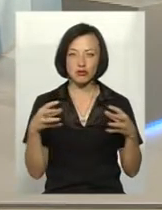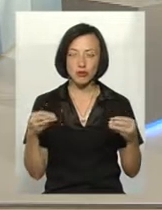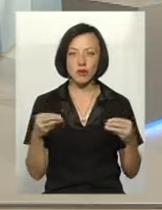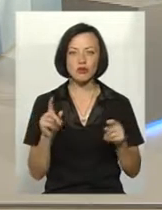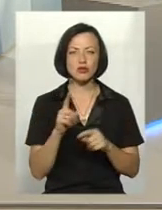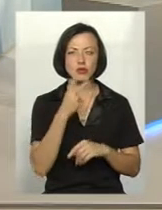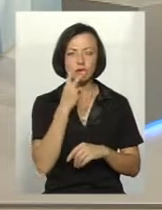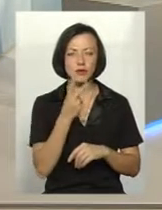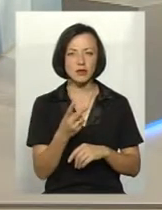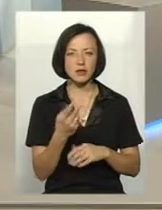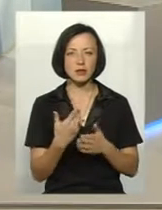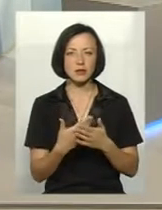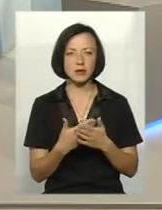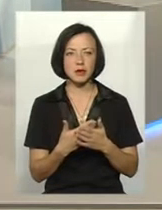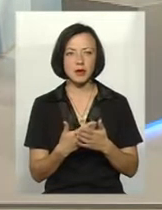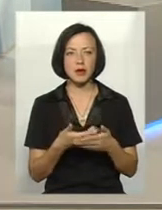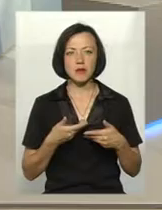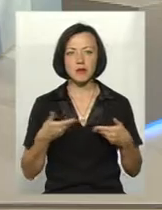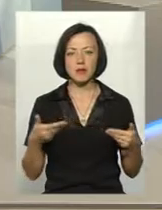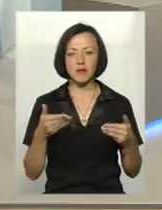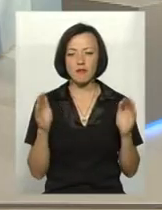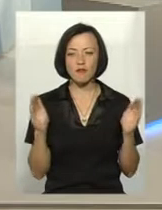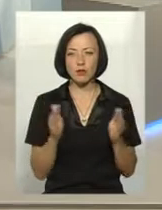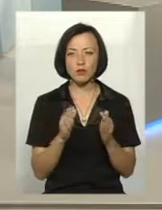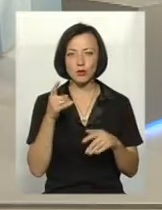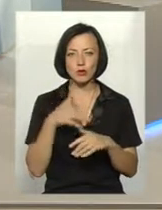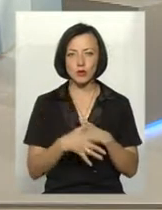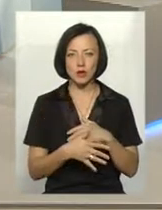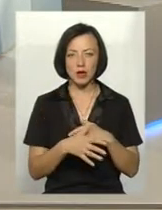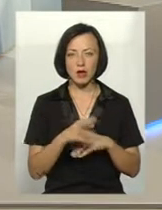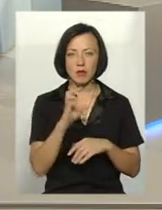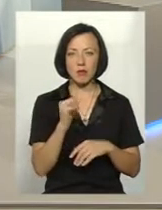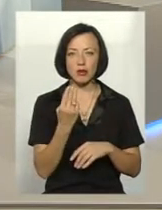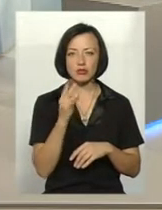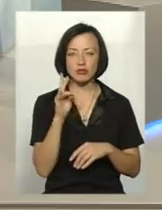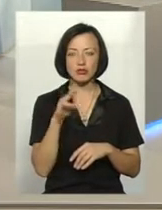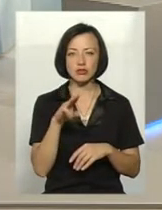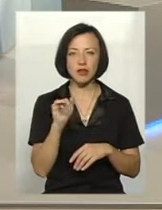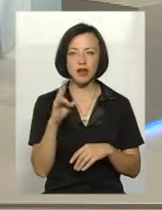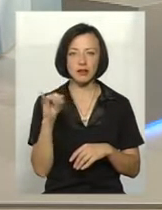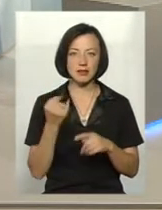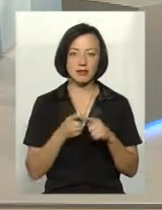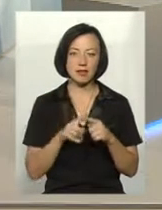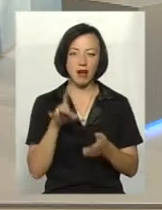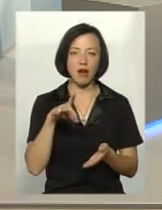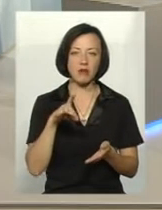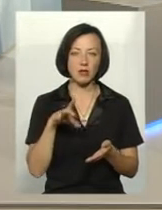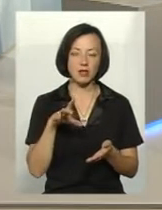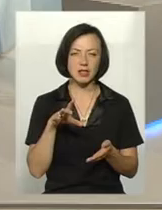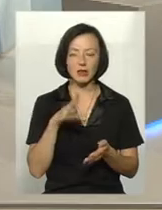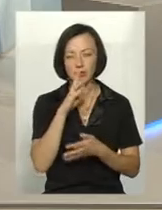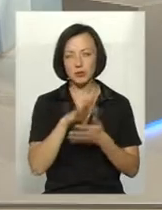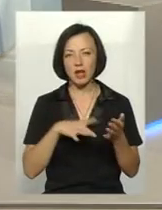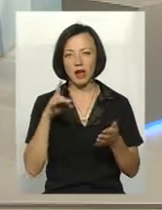дивитися ми досить вузько розуміємо поняття баштаних культур для нас це кавуни і дині